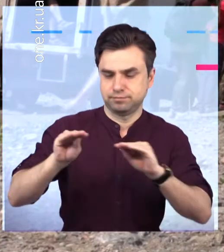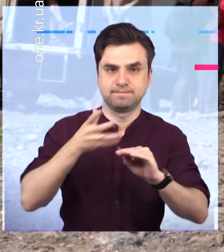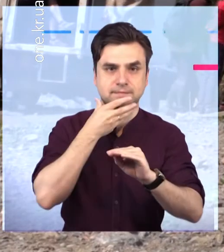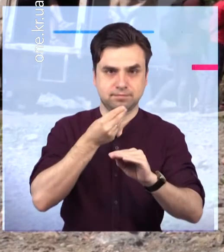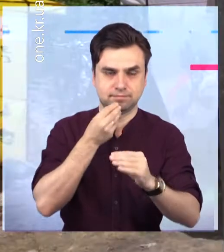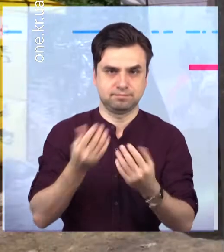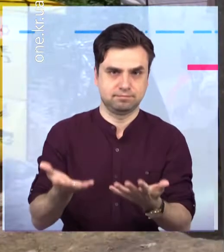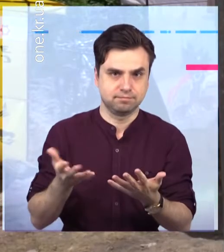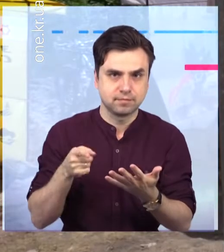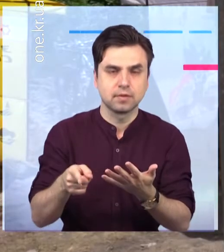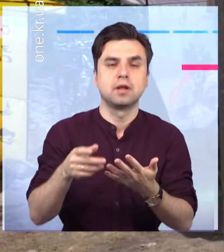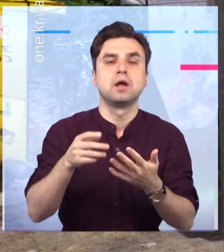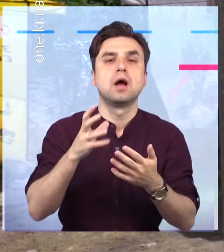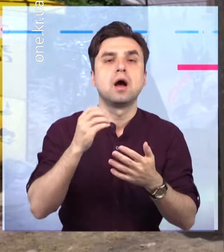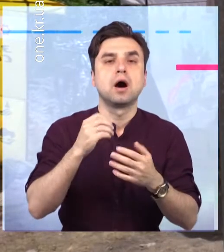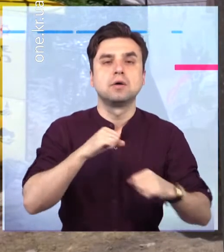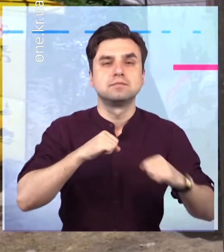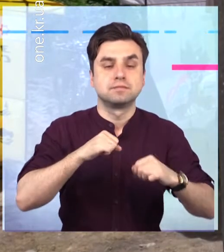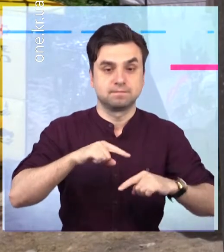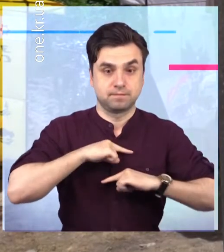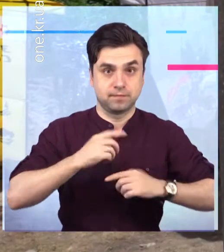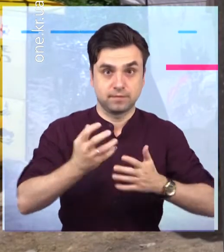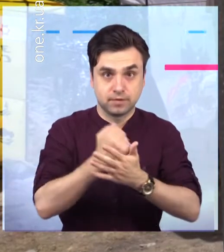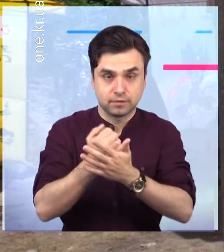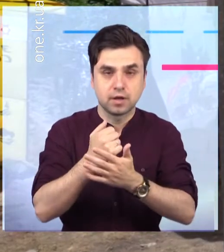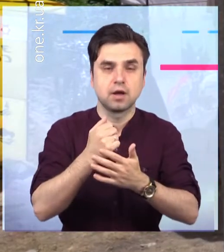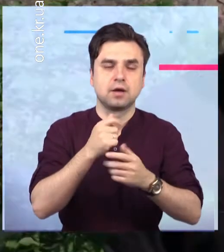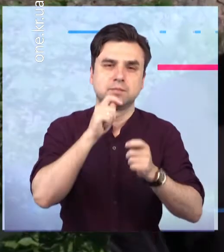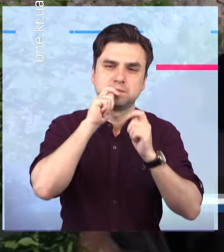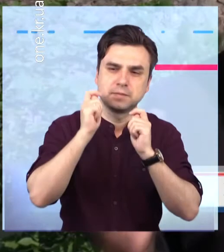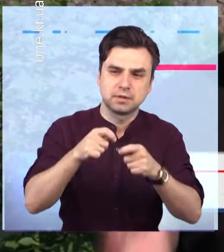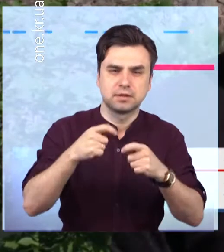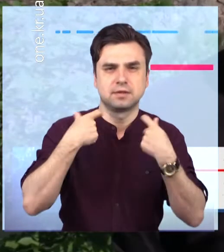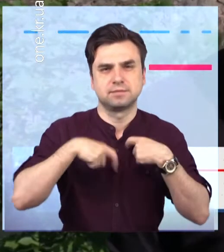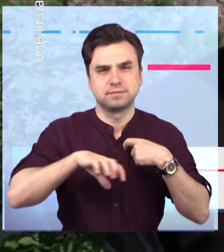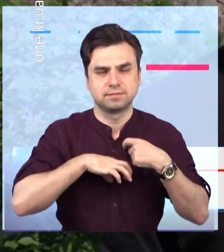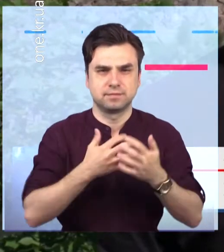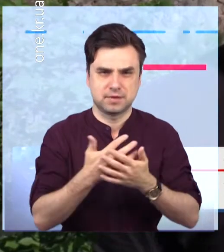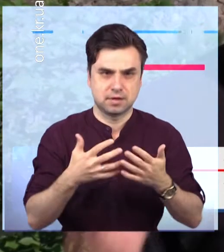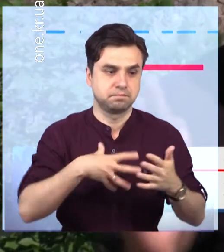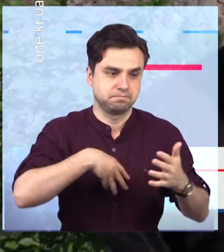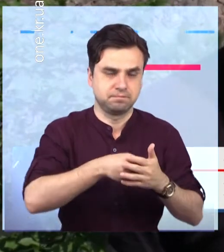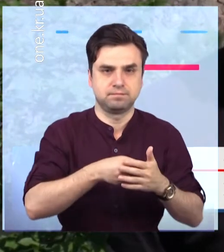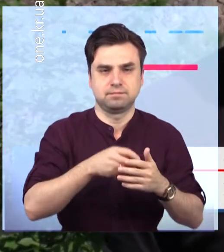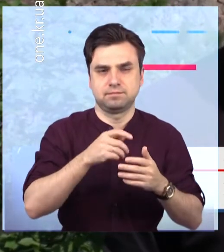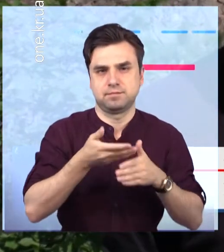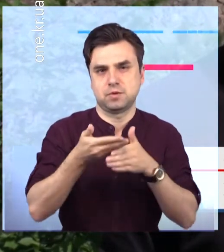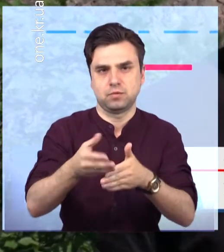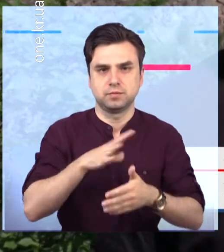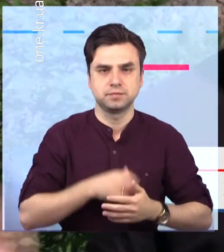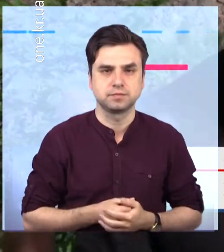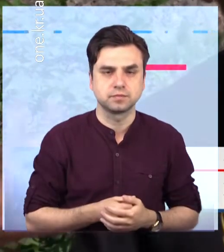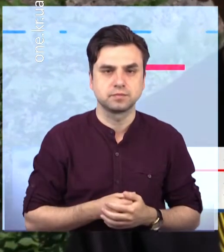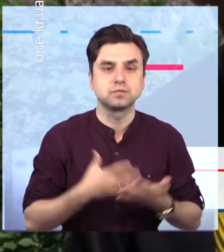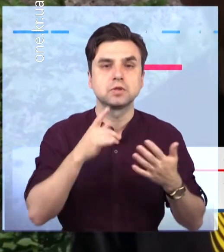необхідного обладнання, а також нагородами та подарунками для переможців та призерів змагань. Тобто рік ми нічого не робили, і ми зробили перший